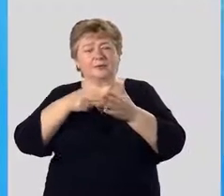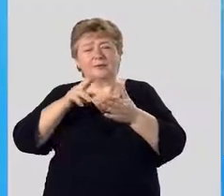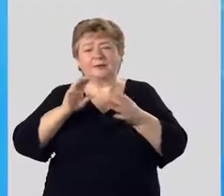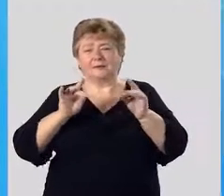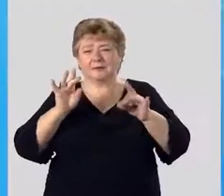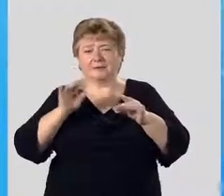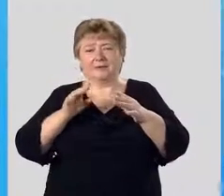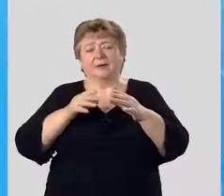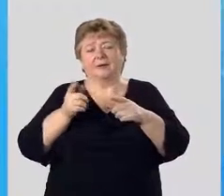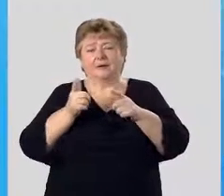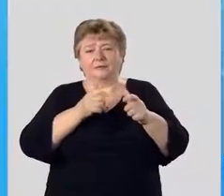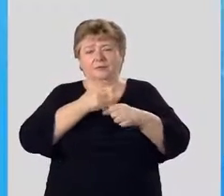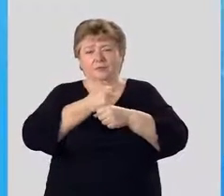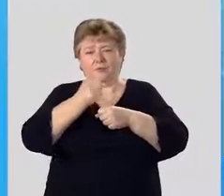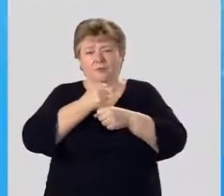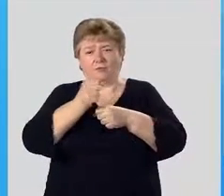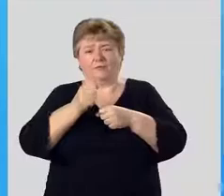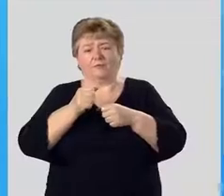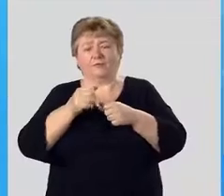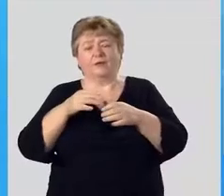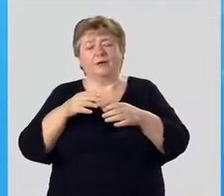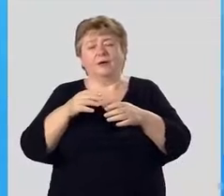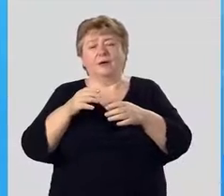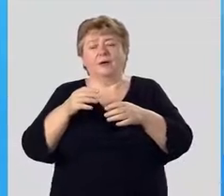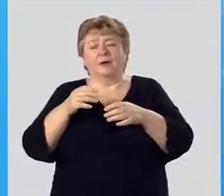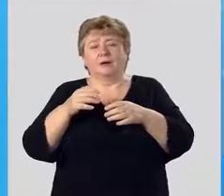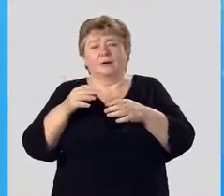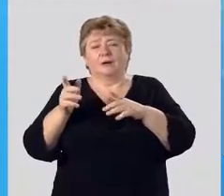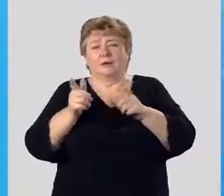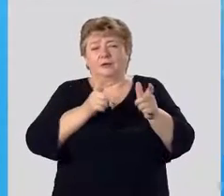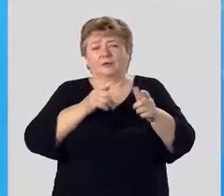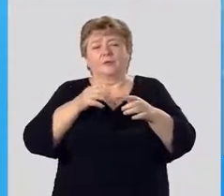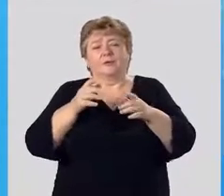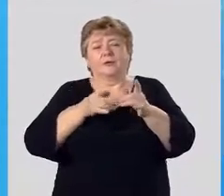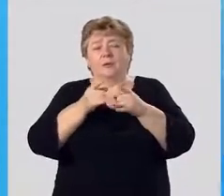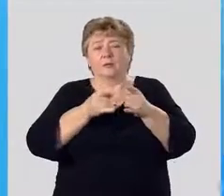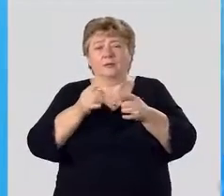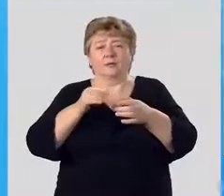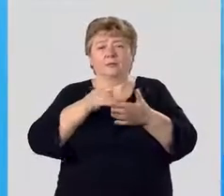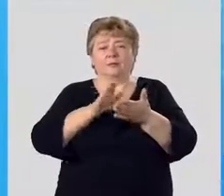Из семян плодов варят заменитель кофе, а из золы сожженного плода готовят мыло и масло.